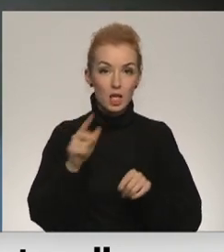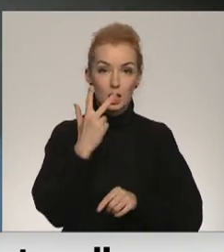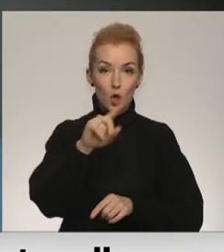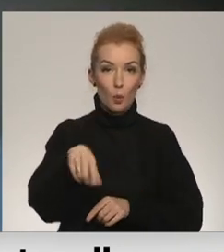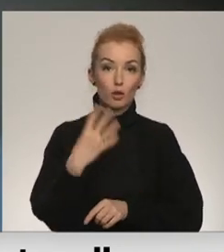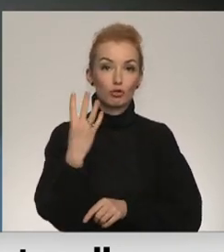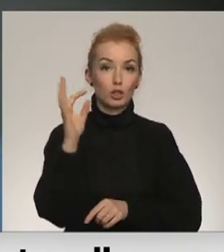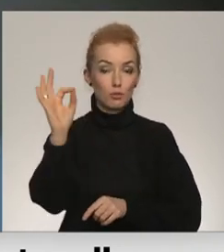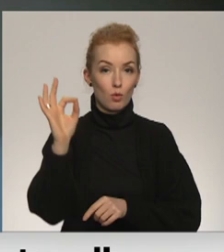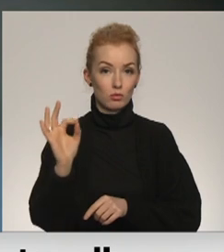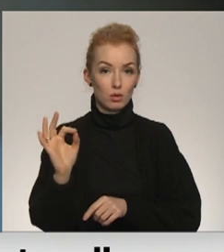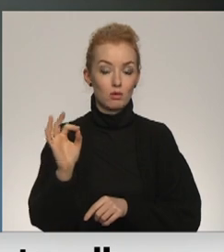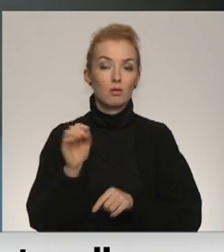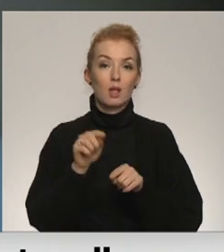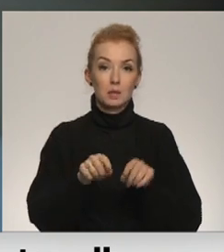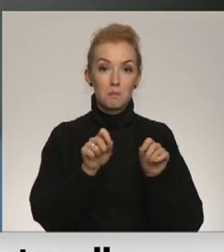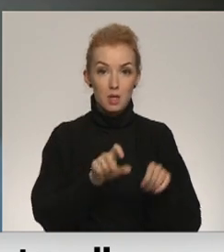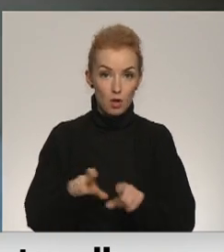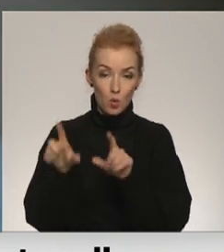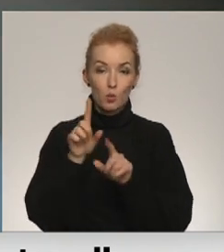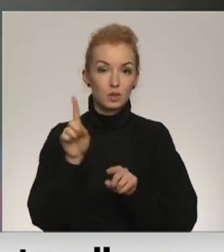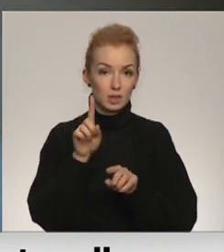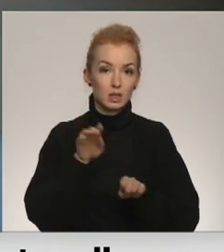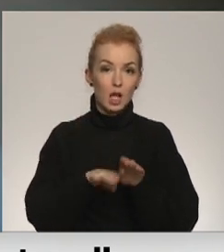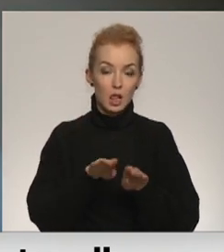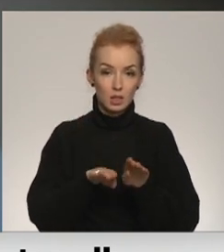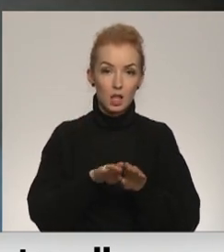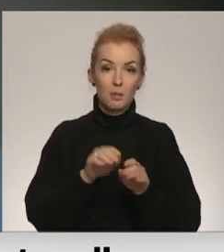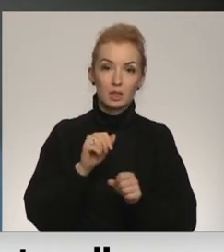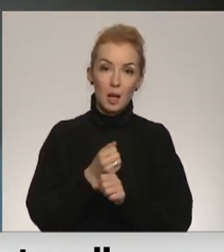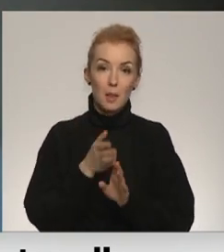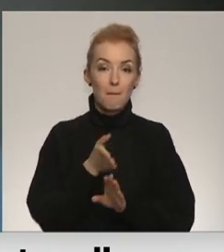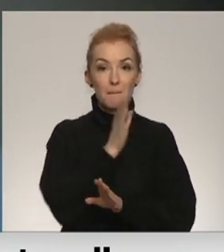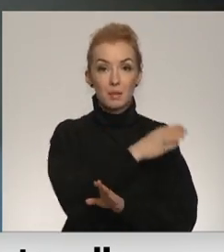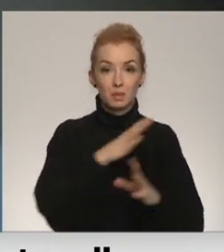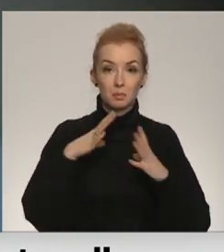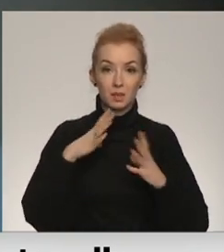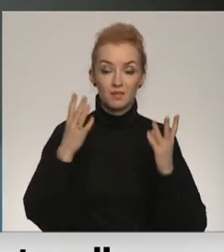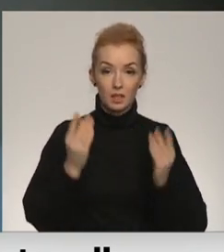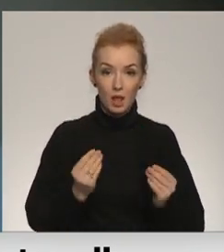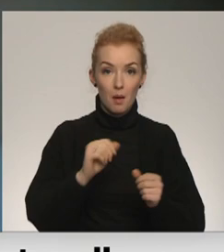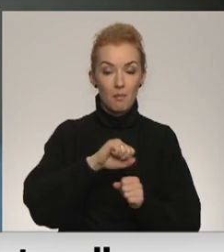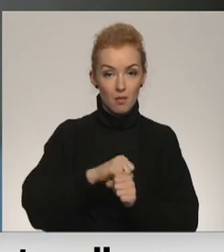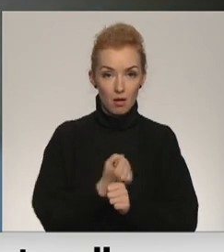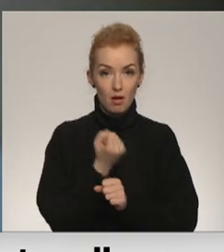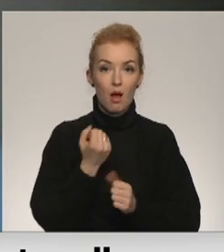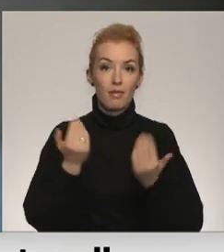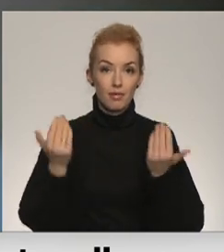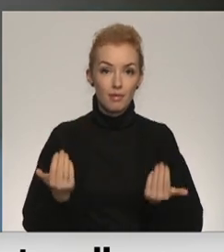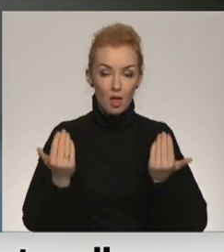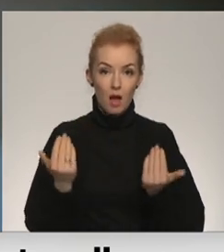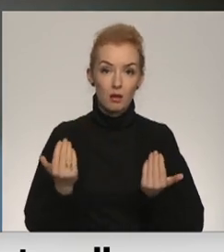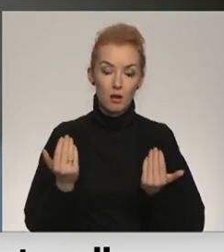,4%. Tas pieaugums ir salīdzinājums gan pirms skolnieku brīvlaikā, gan tagad